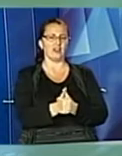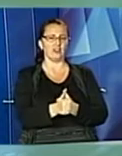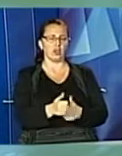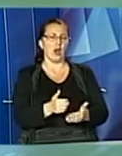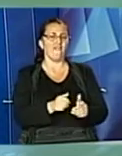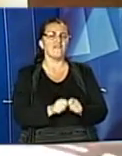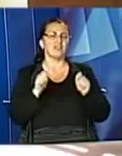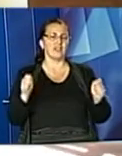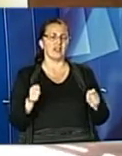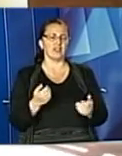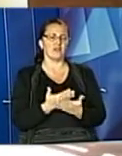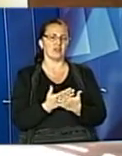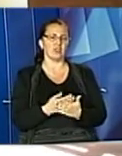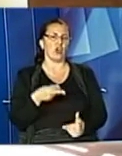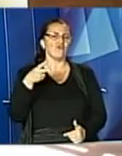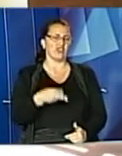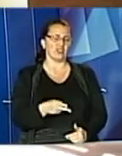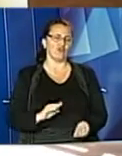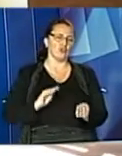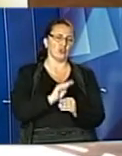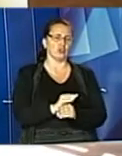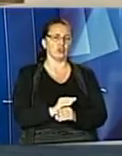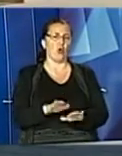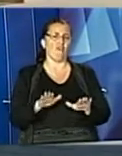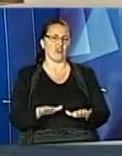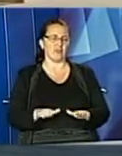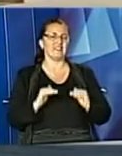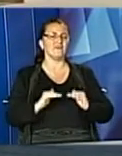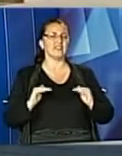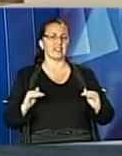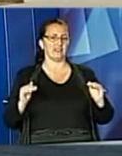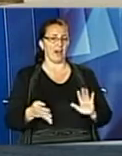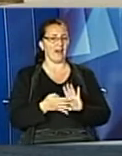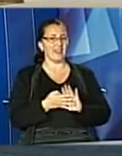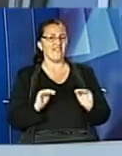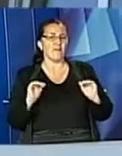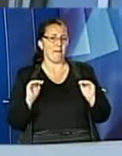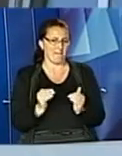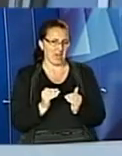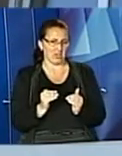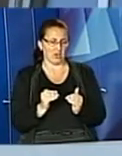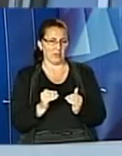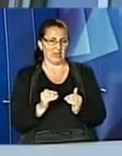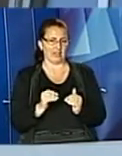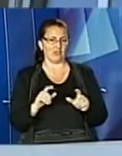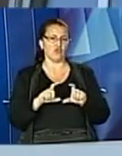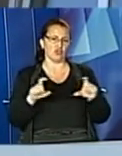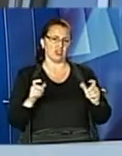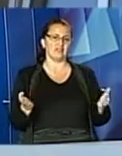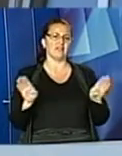року відкрили понад 2 тисячі додаткових місць у садках. Натомість 9 малокомплектних шкіл закрили.